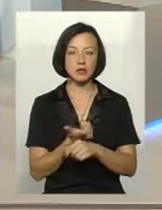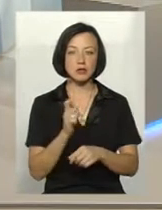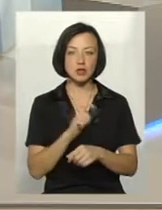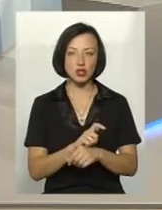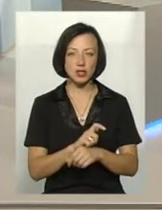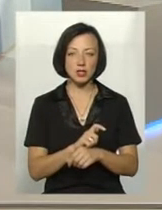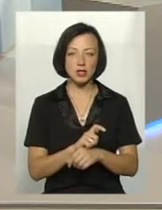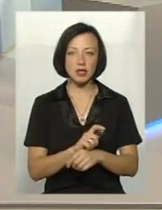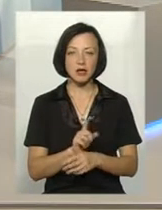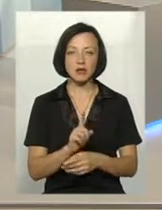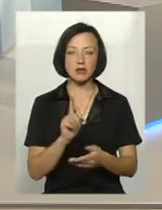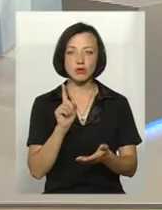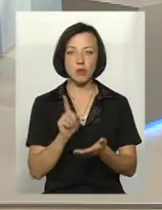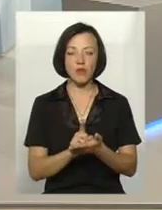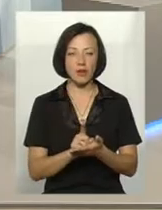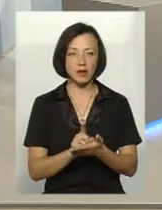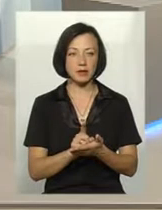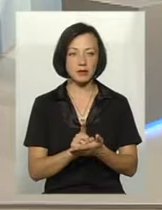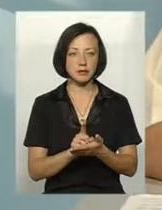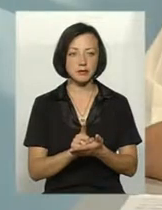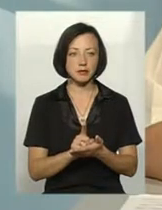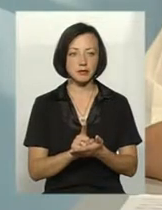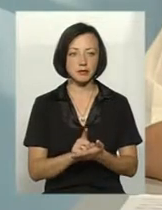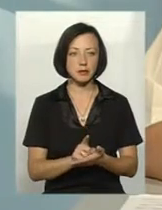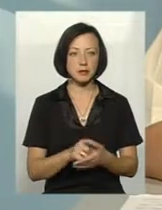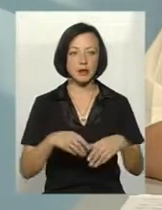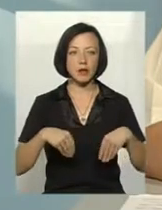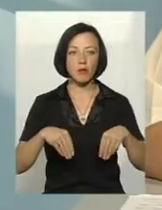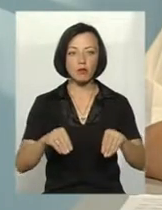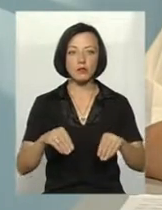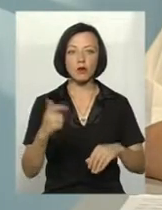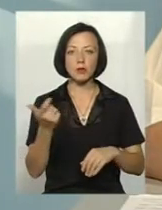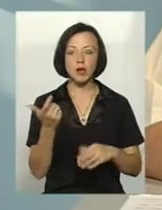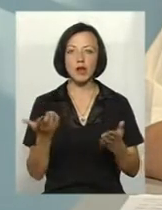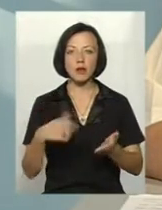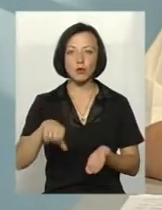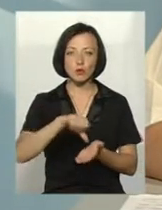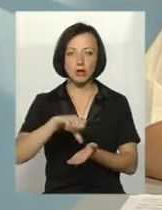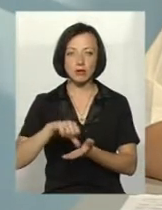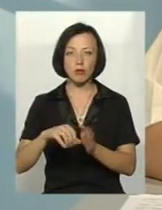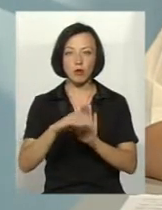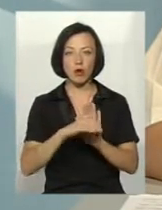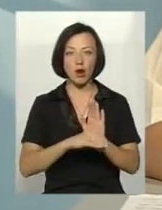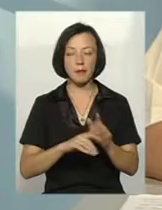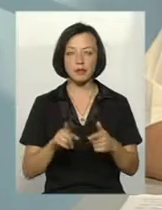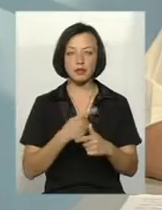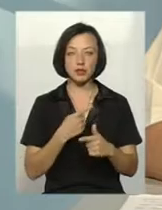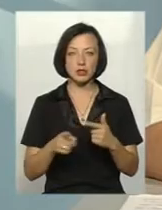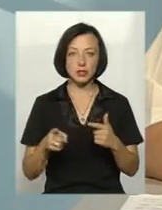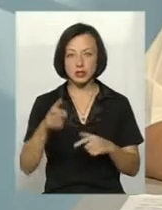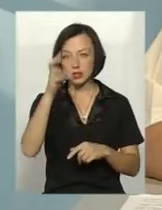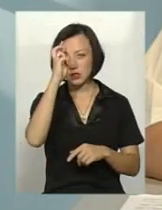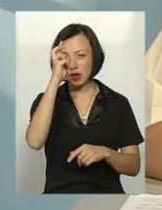це зобов'язано є, ті посіви, ті господарства, які приймають участь в програмах, чи з